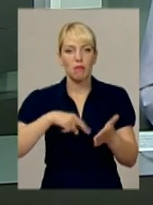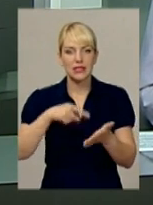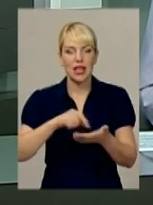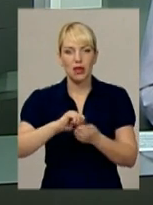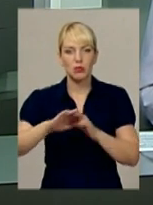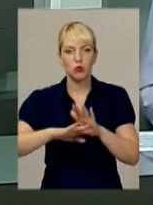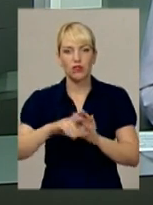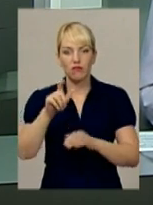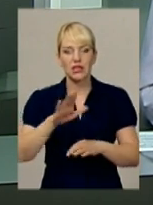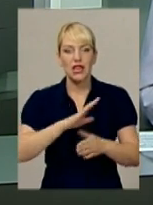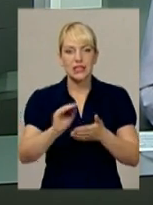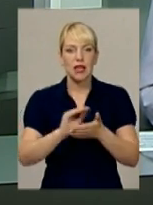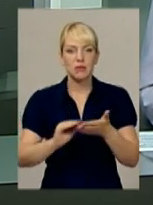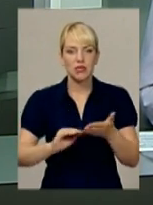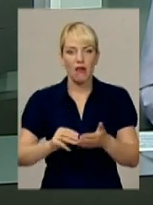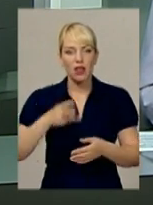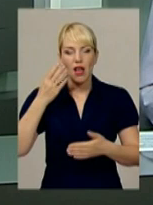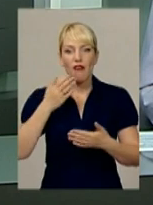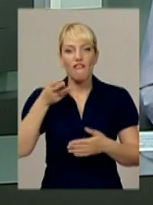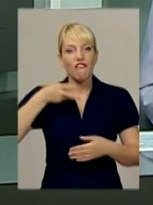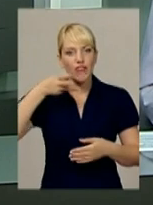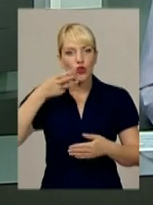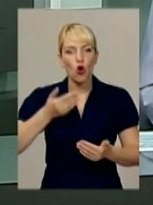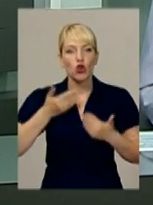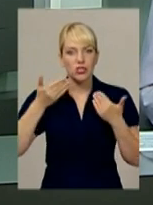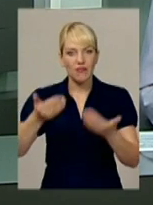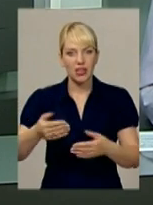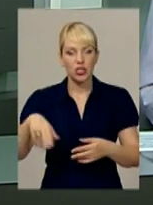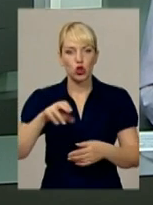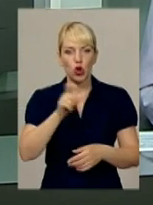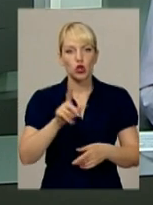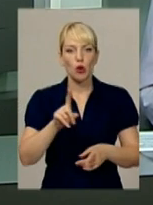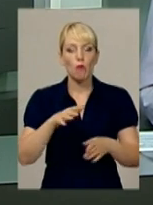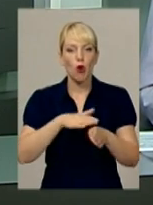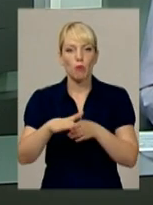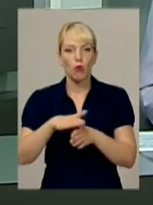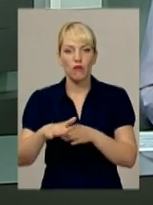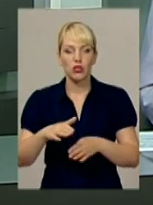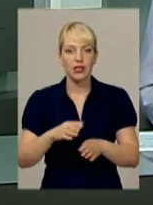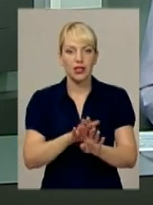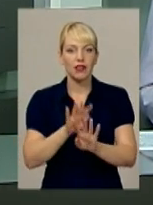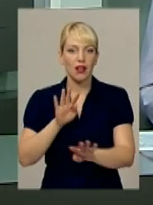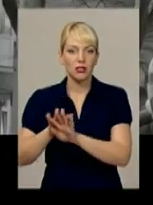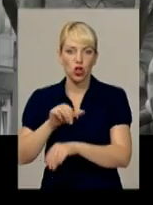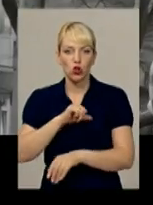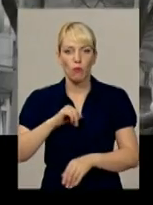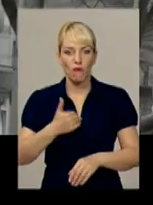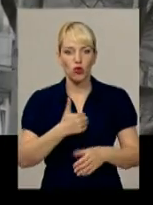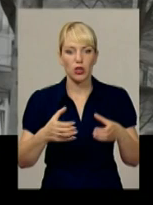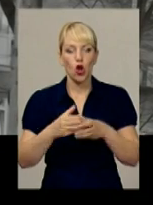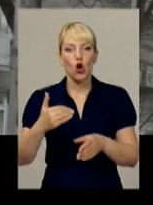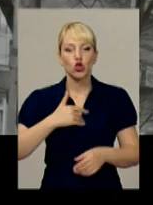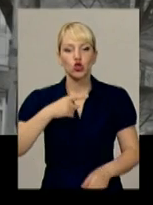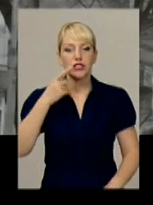часу він записав полум'яне відеозвернення до краян, аби ті поповнили ряди добровольчих батальйонів. Хочу